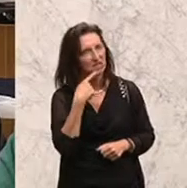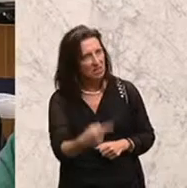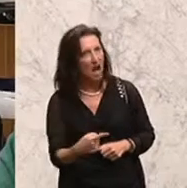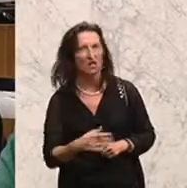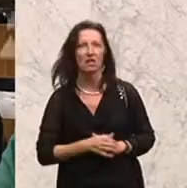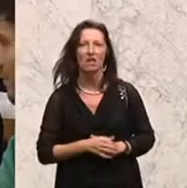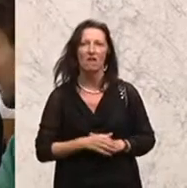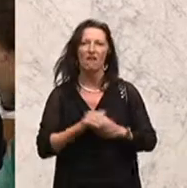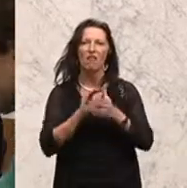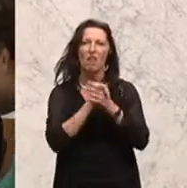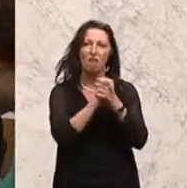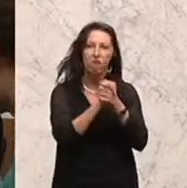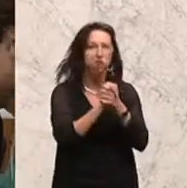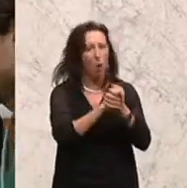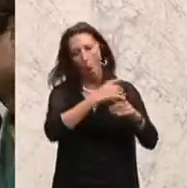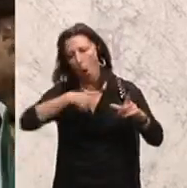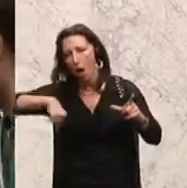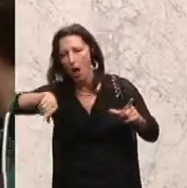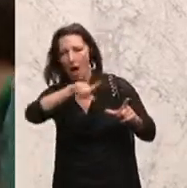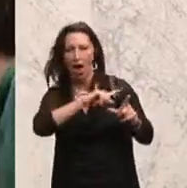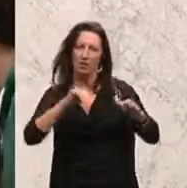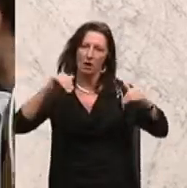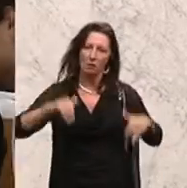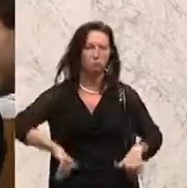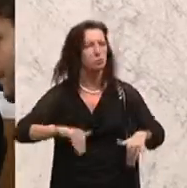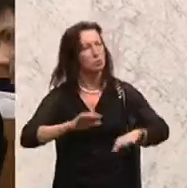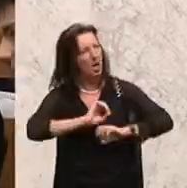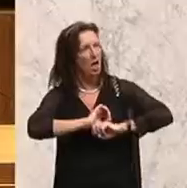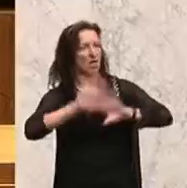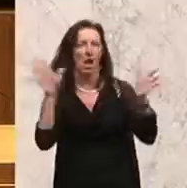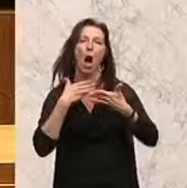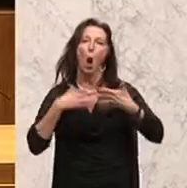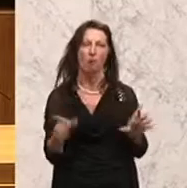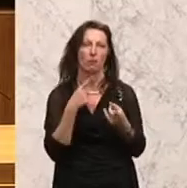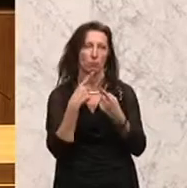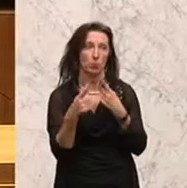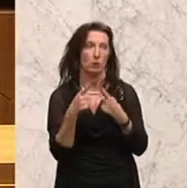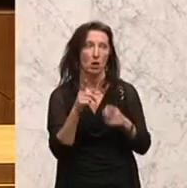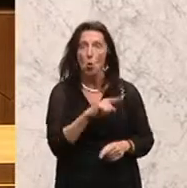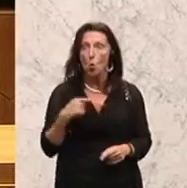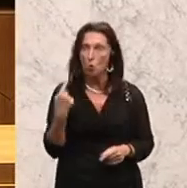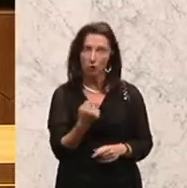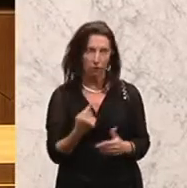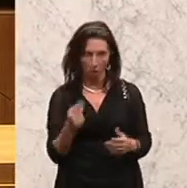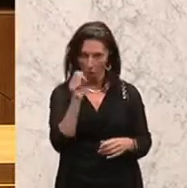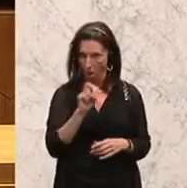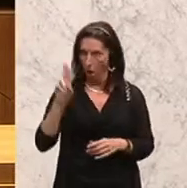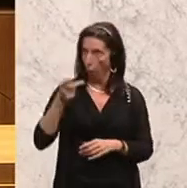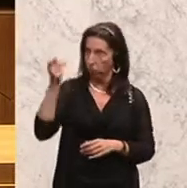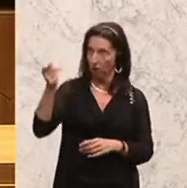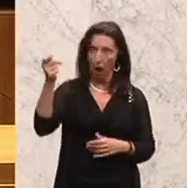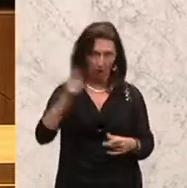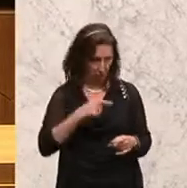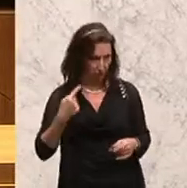muss man dacheles reden. Wir geben auch viel hinein in die Europäische Union. Wir haben auch das Recht, was zu verlangen. Und auf diesem Eck